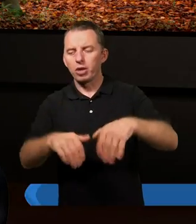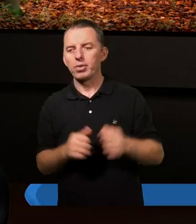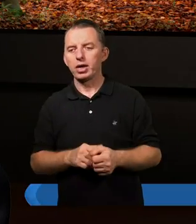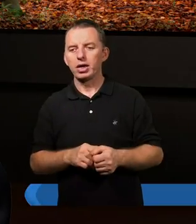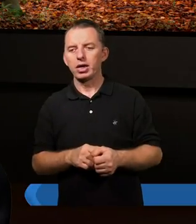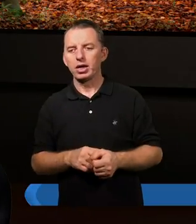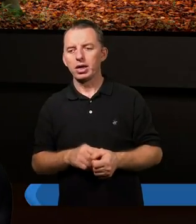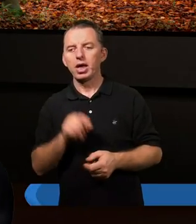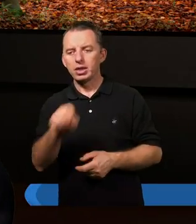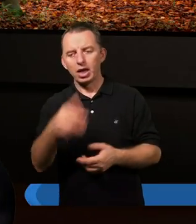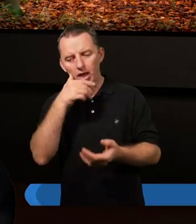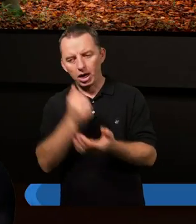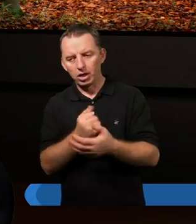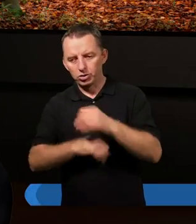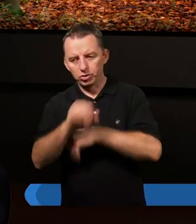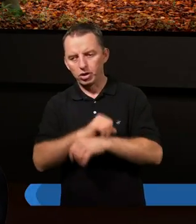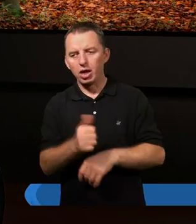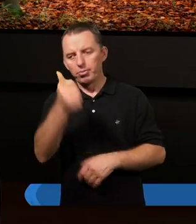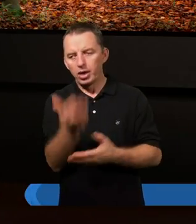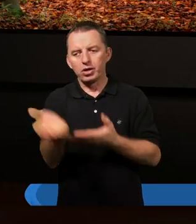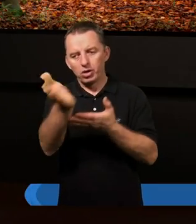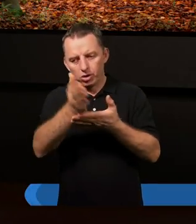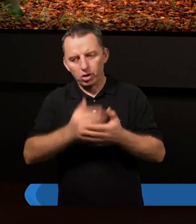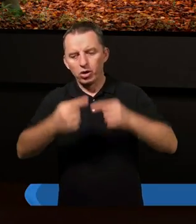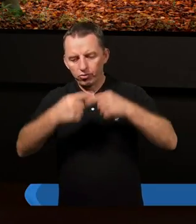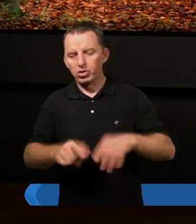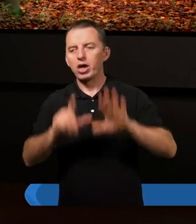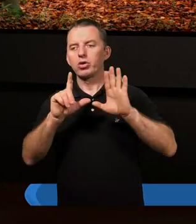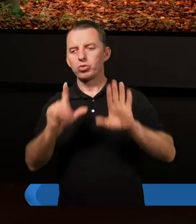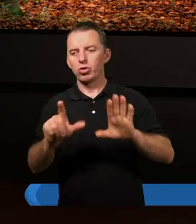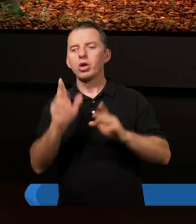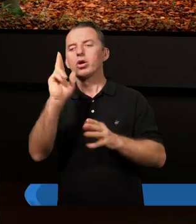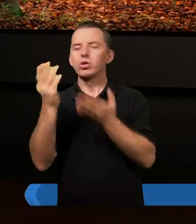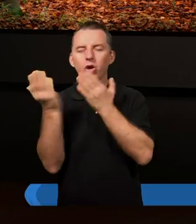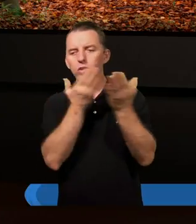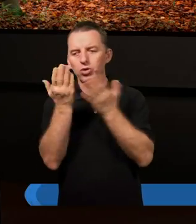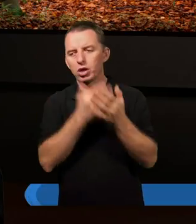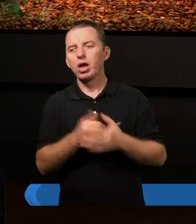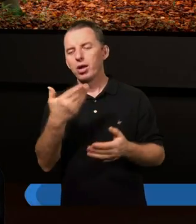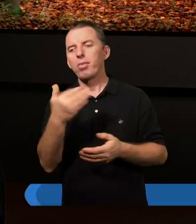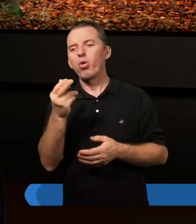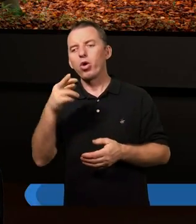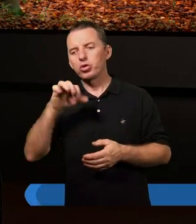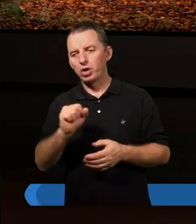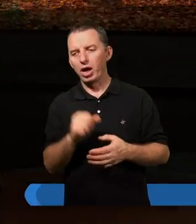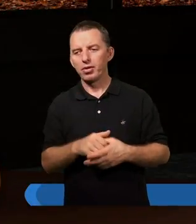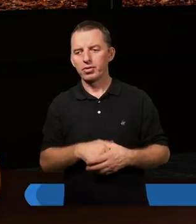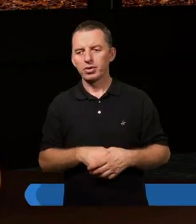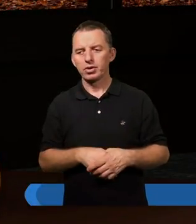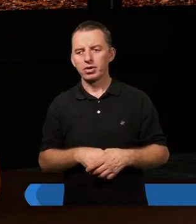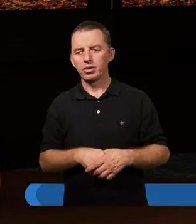list do Rzymian, pierwszy rozdział i siódmy wiersz. Kto odczyta? Może Małgosia odczyta.